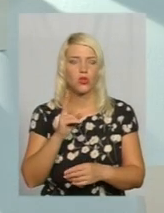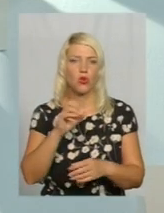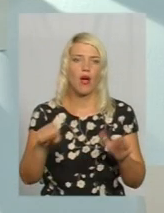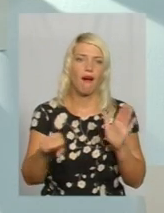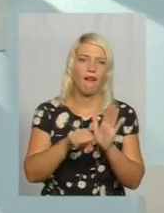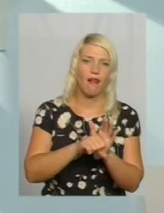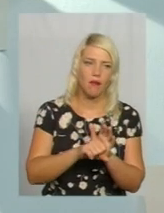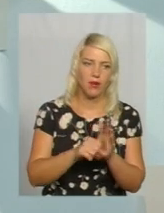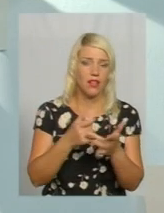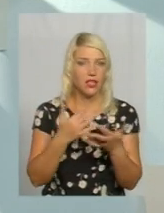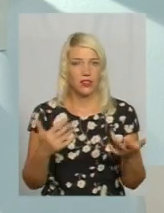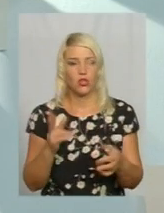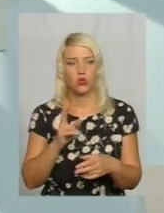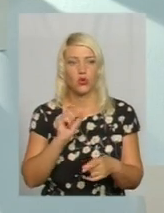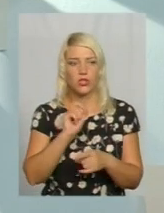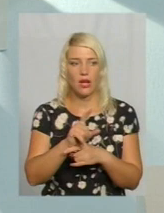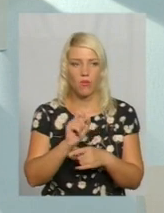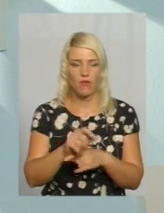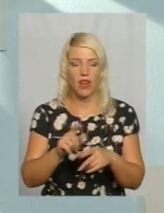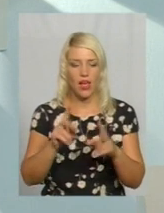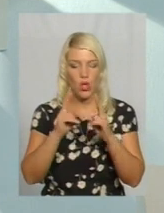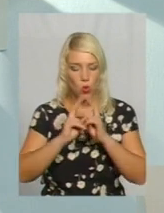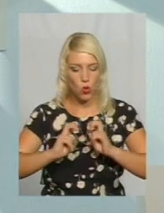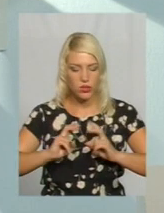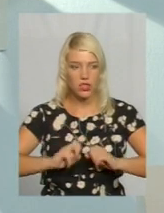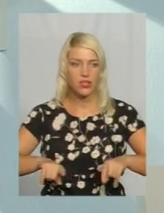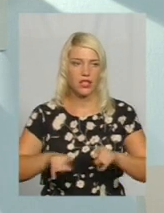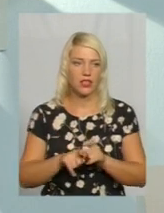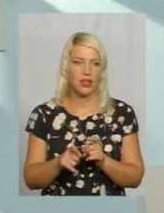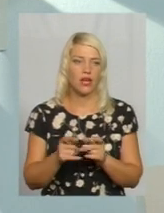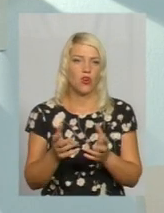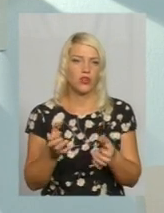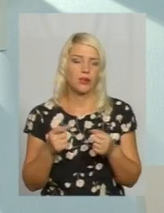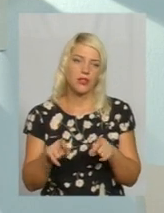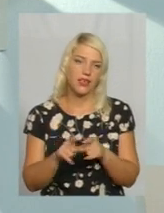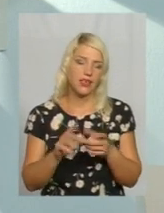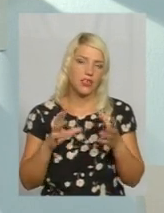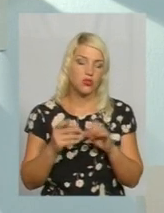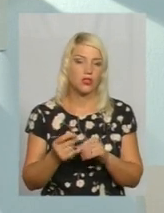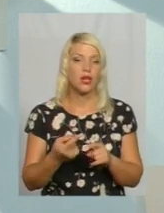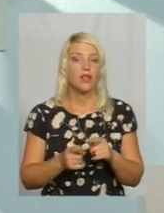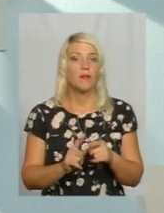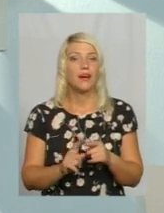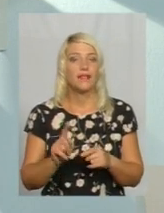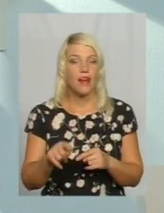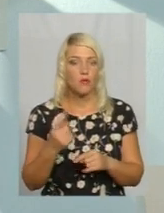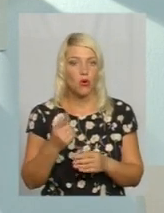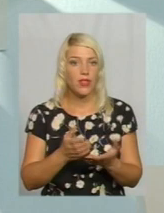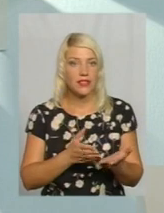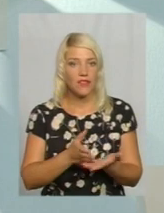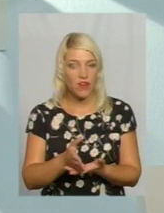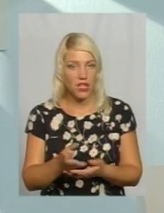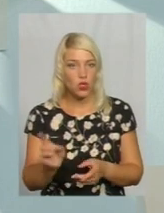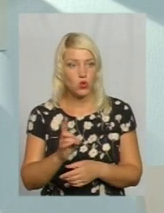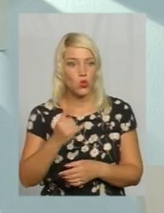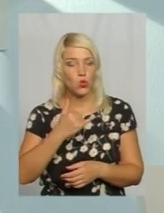Різняється, хто замовляє дослідження, зрештою, отримує такі результати. Принаймні, одна з версій – це те, що у нас